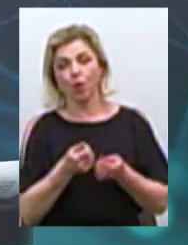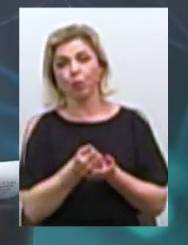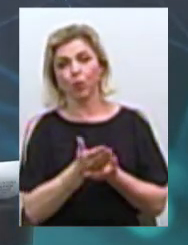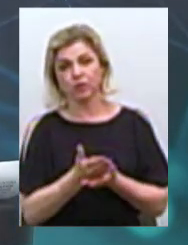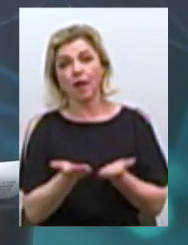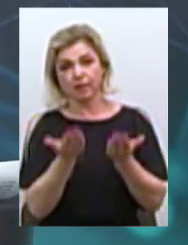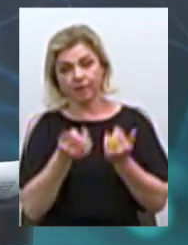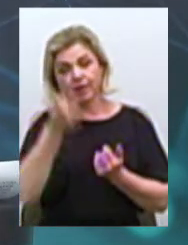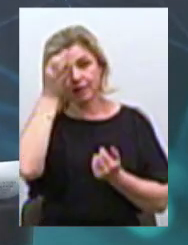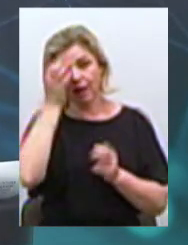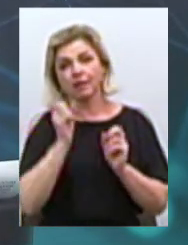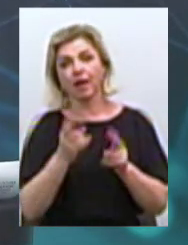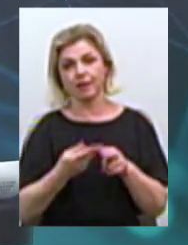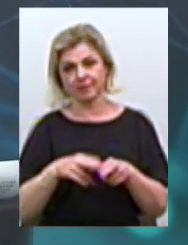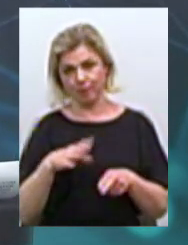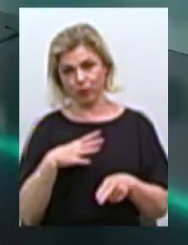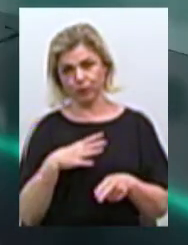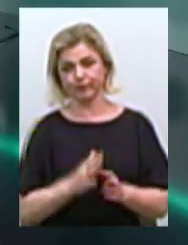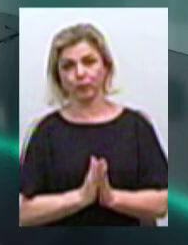як це відбувалося. Прошу.